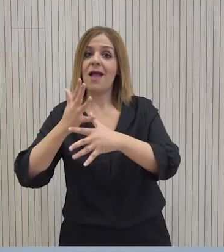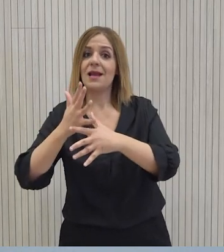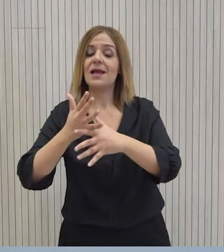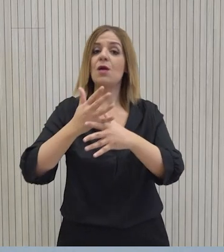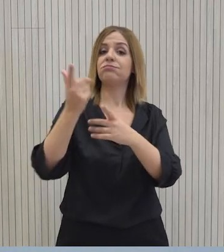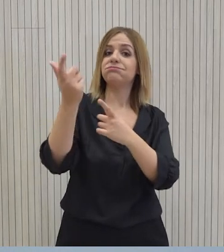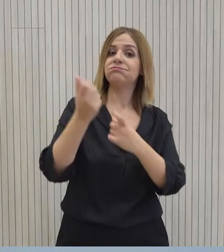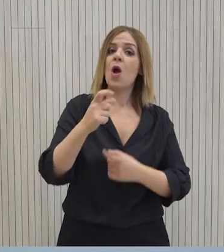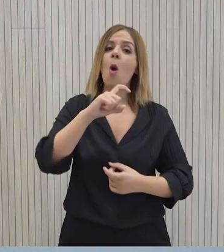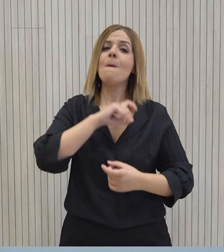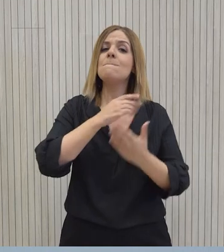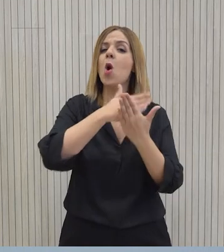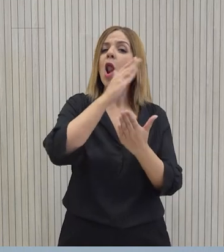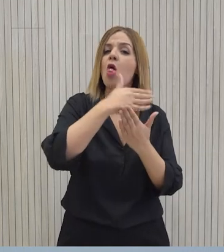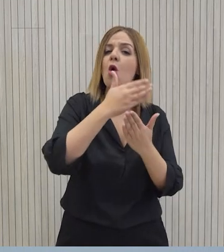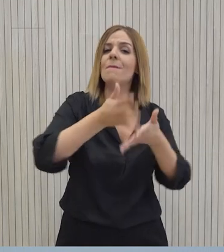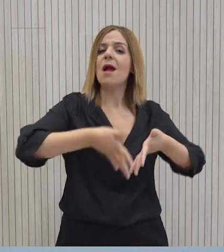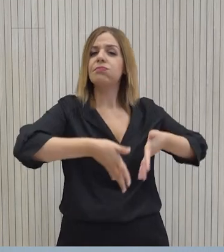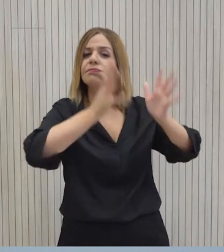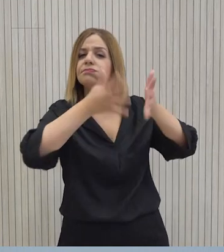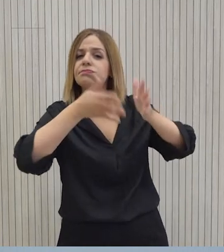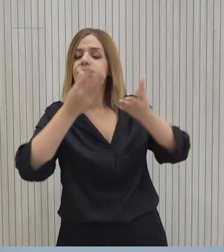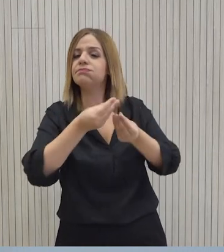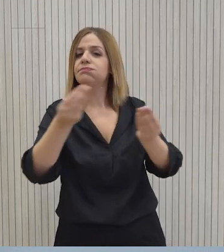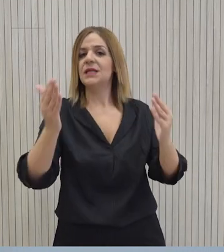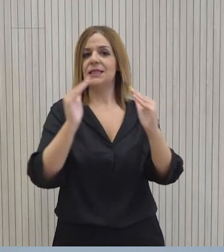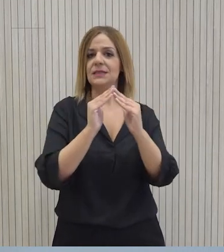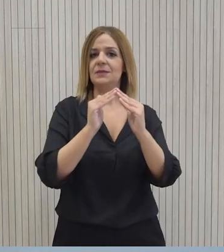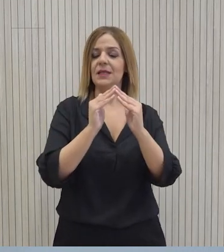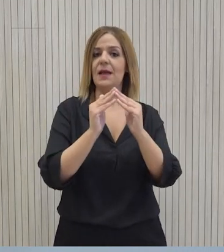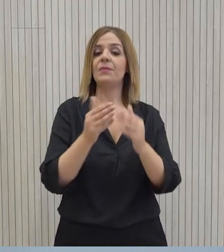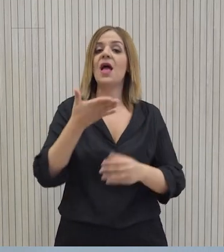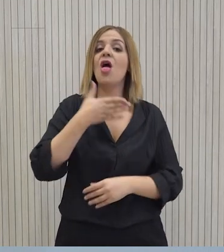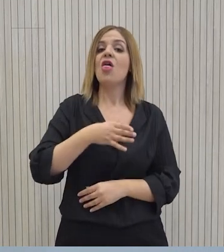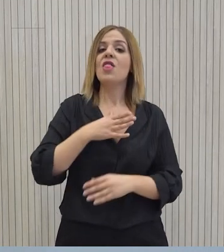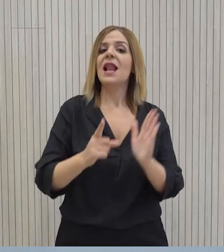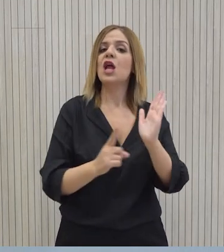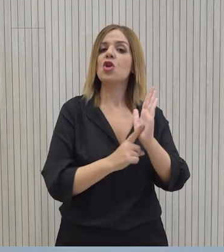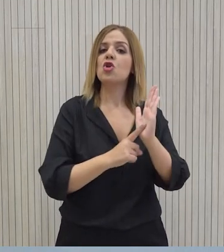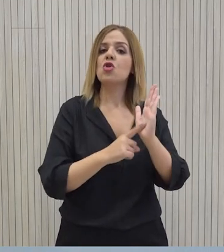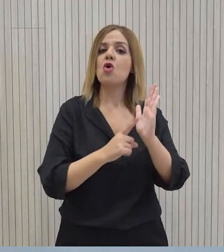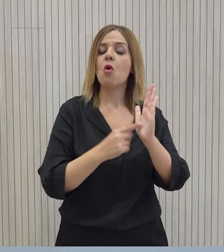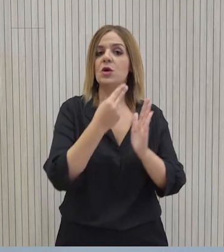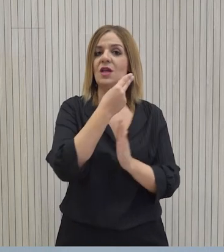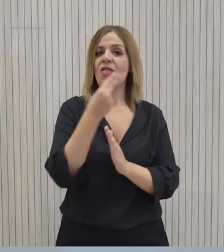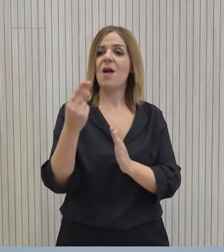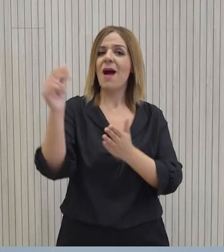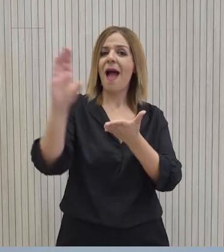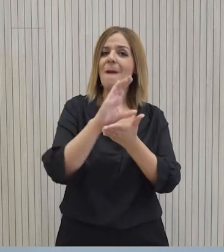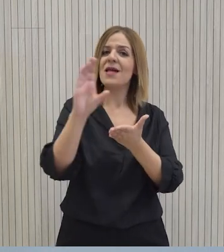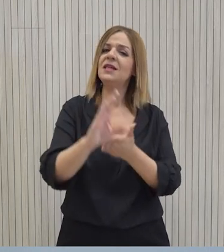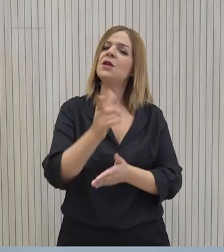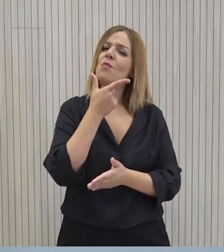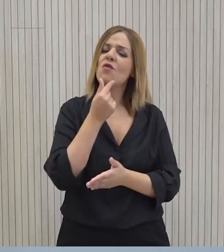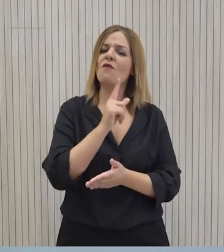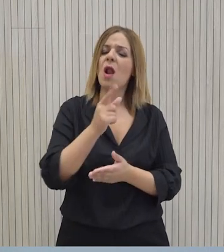κινήτρων για αύξηση της κατασκευής και διάθεσης μονάδων στέγασης. Την εφαρμογή του νόμου για τη ευκόλυνση των στρατηγικών επενδύσεων.